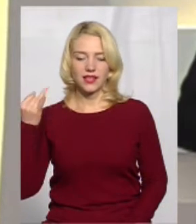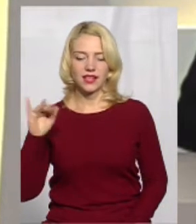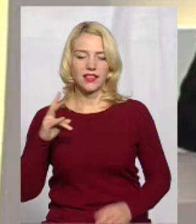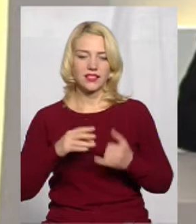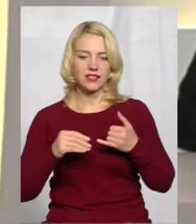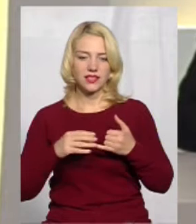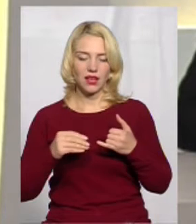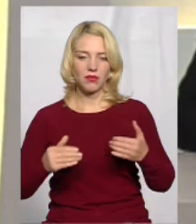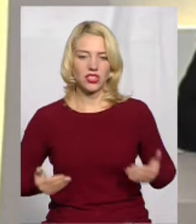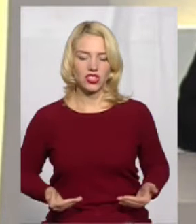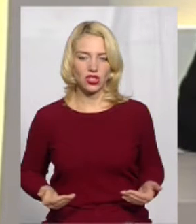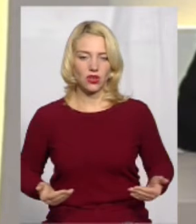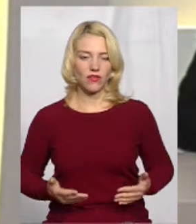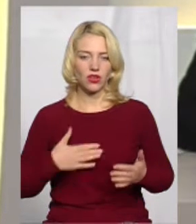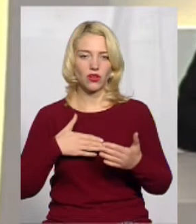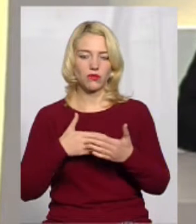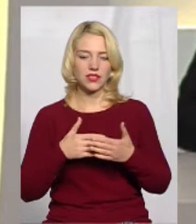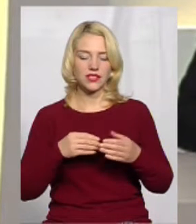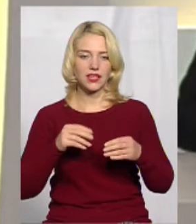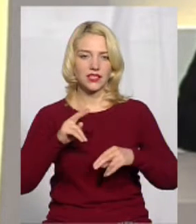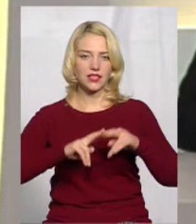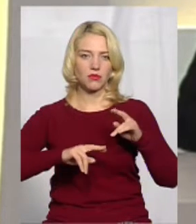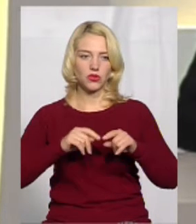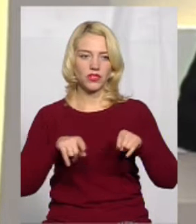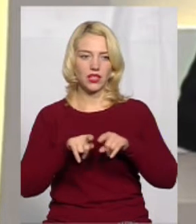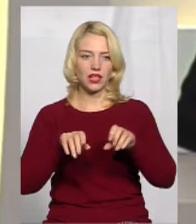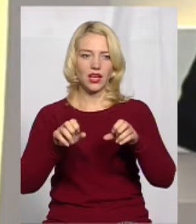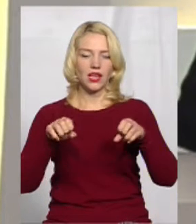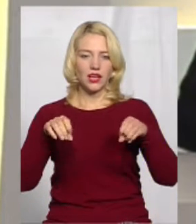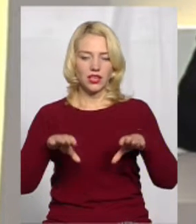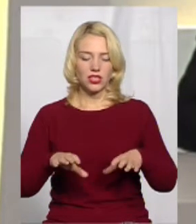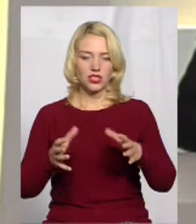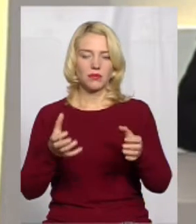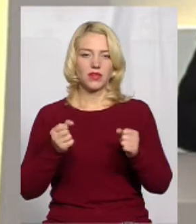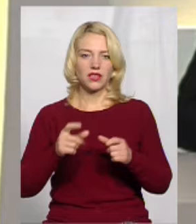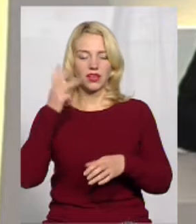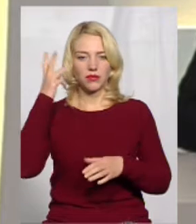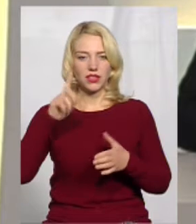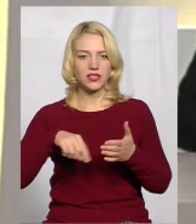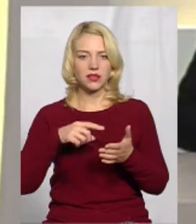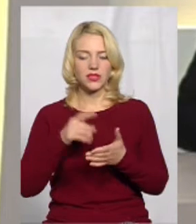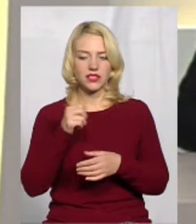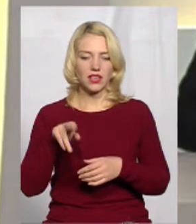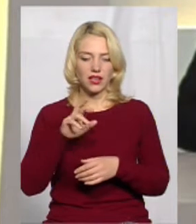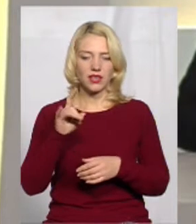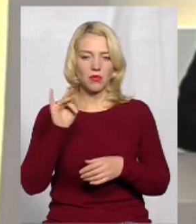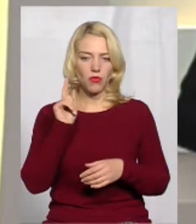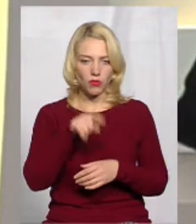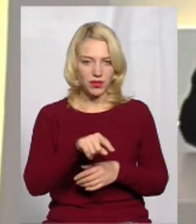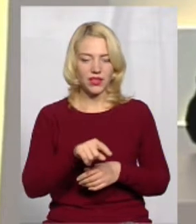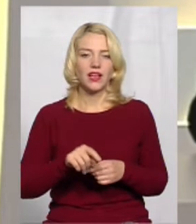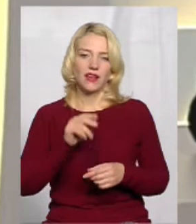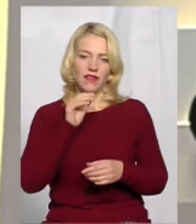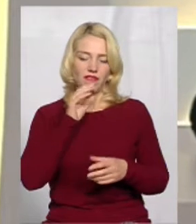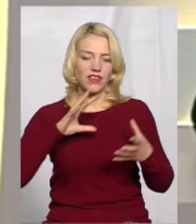забудов. Таке рішення прийняла Хмельницька міська рада попри висновки та зауваження відповідальних